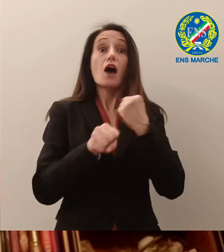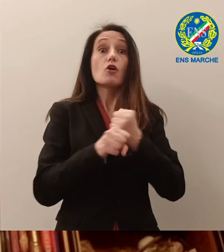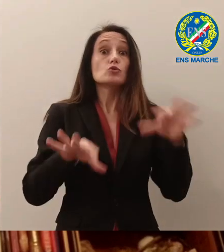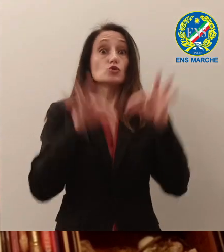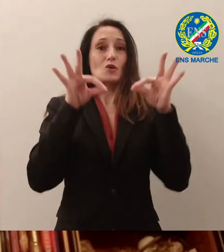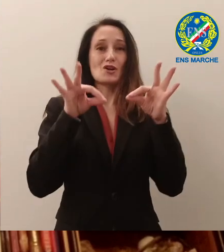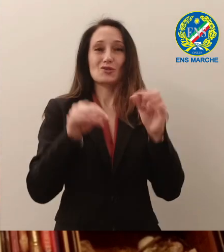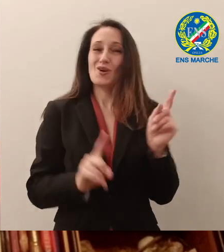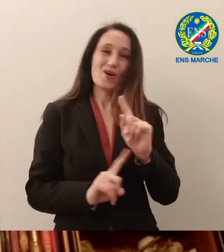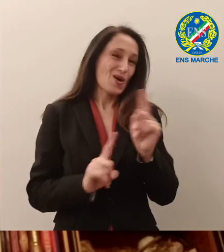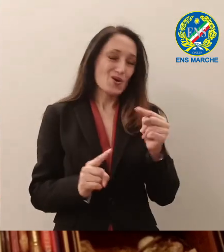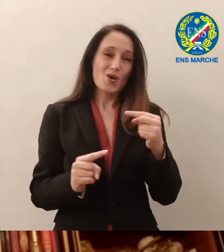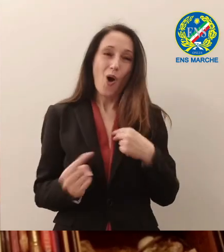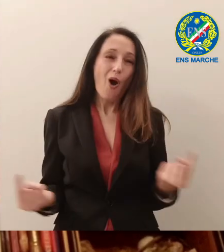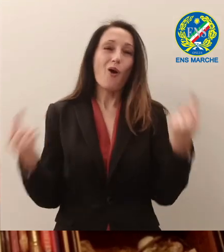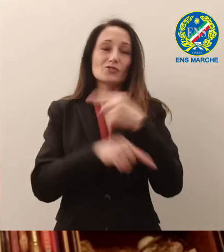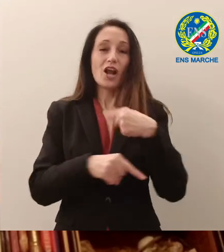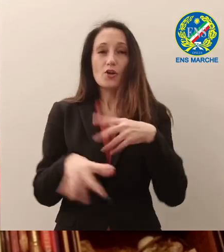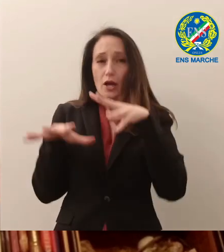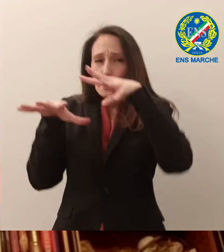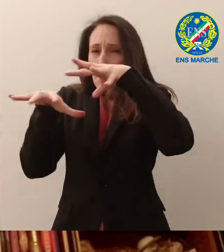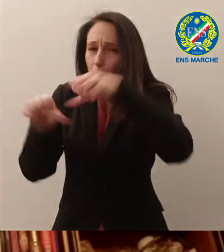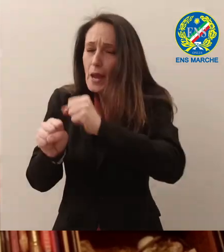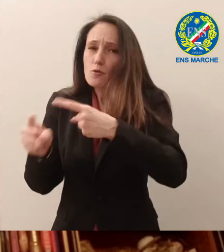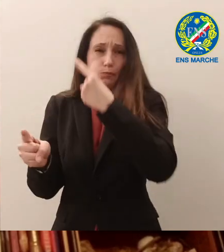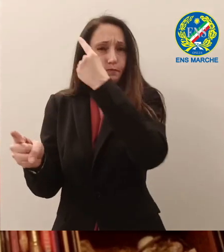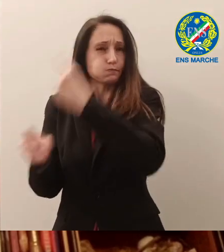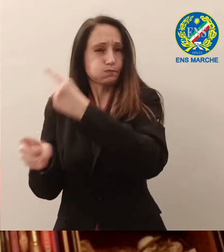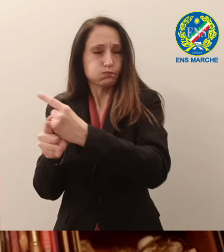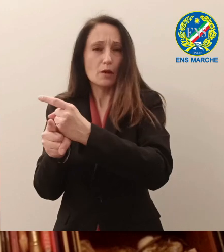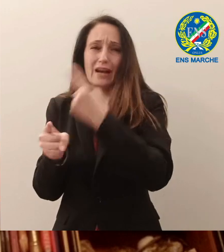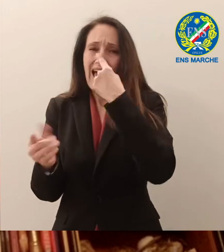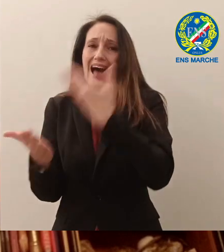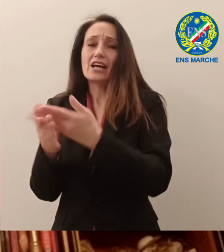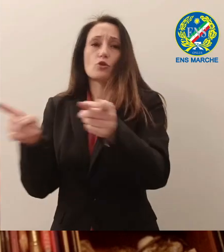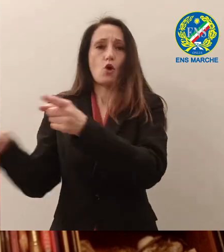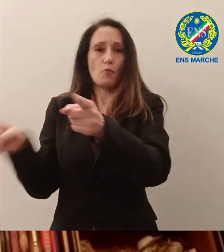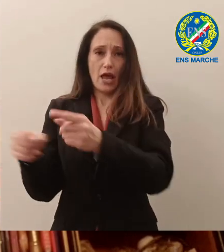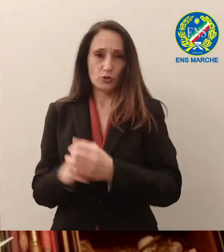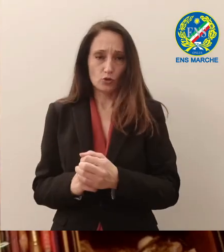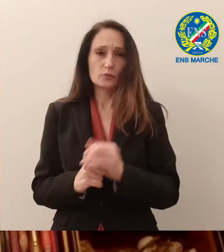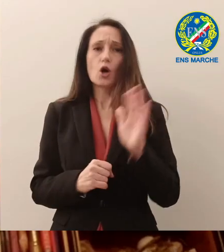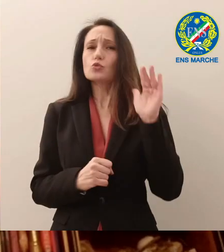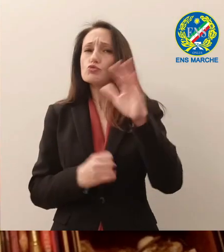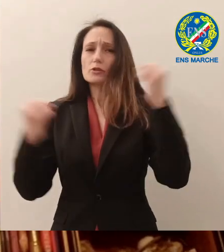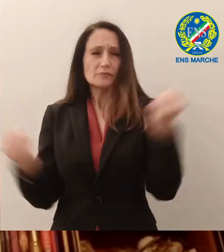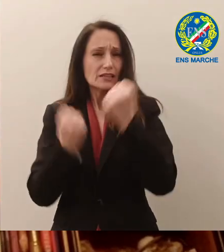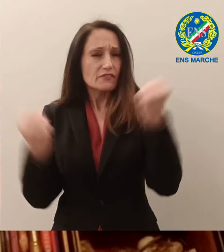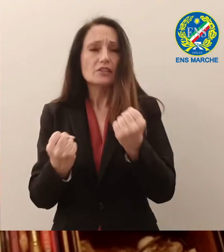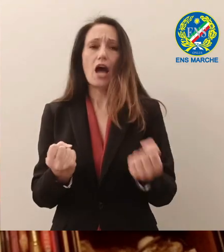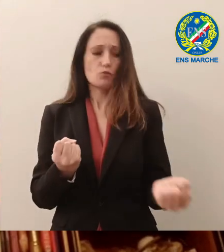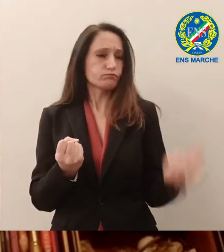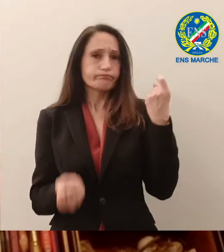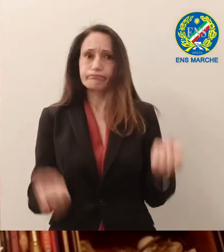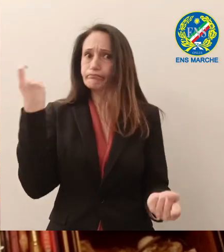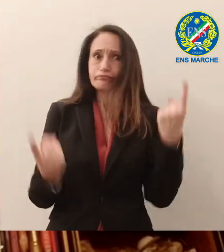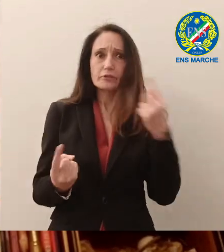come questo. Quindi grandi iniziative, iniziative quotidiane, attenzione nei confronti di quello che accade attorno a noi, il lavoro a favore di